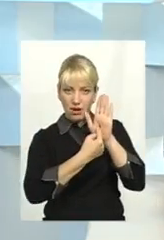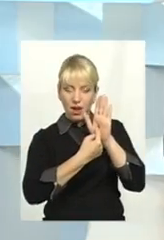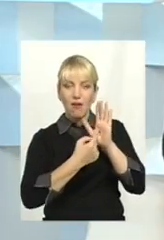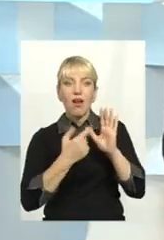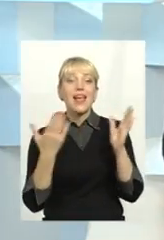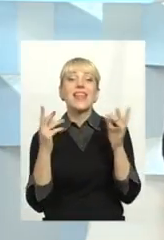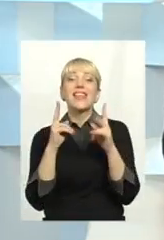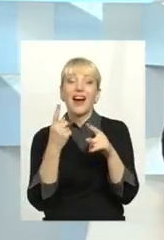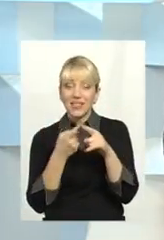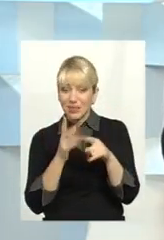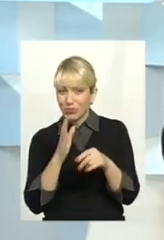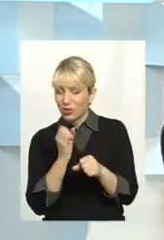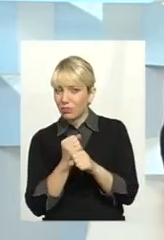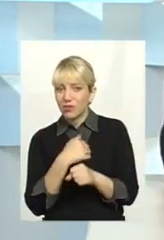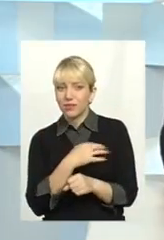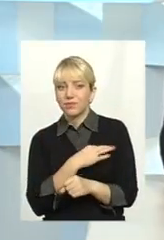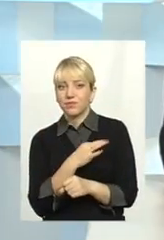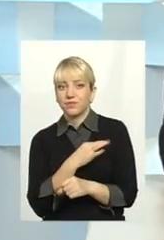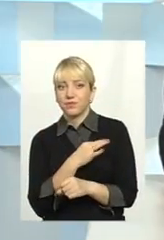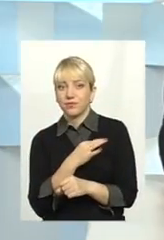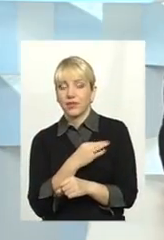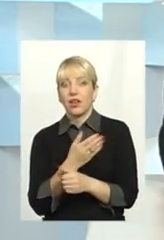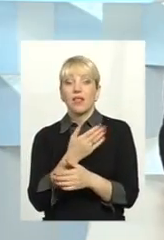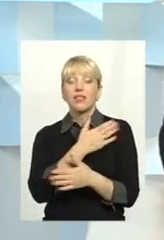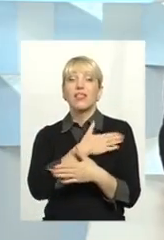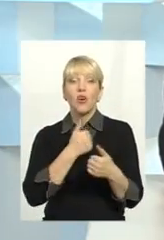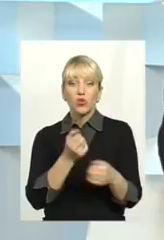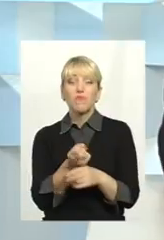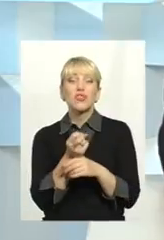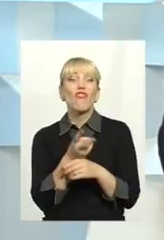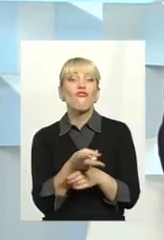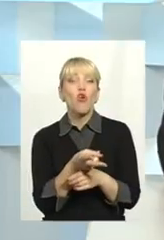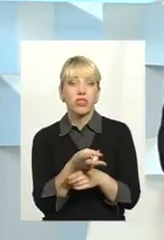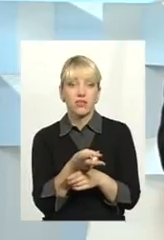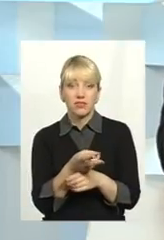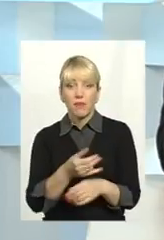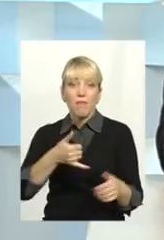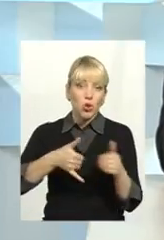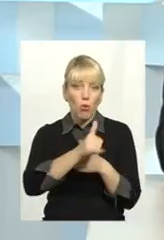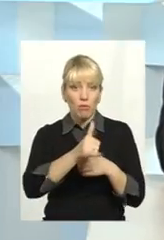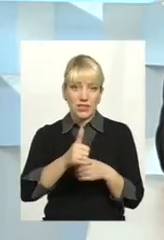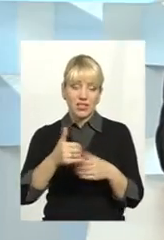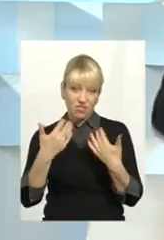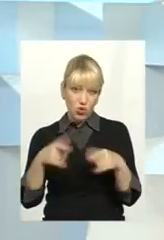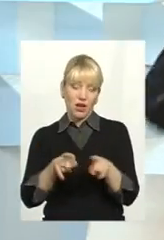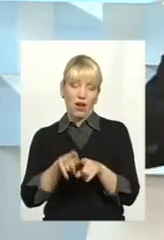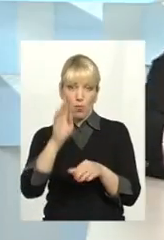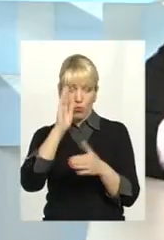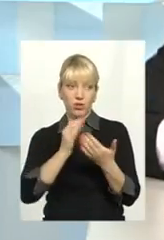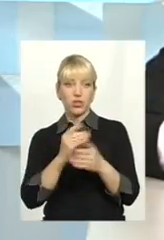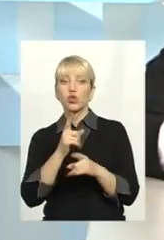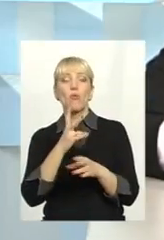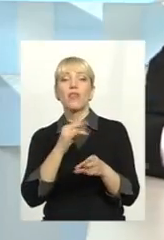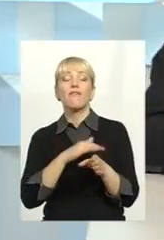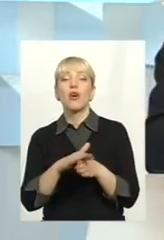спосіб він це буде робити, нас з вами не цікавий. Не хоче, пішов вон пінком під зад. Ось така має бути політика. Чому вона